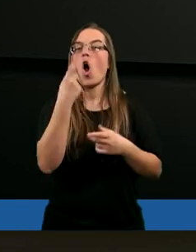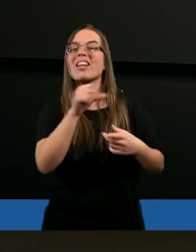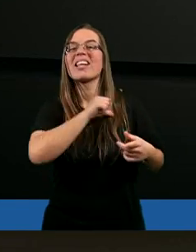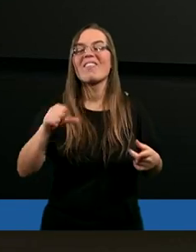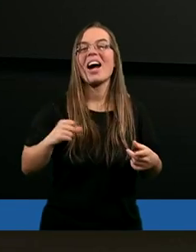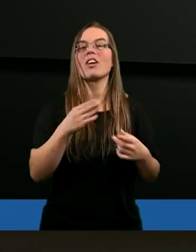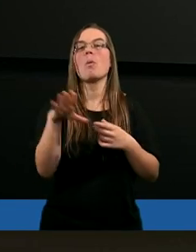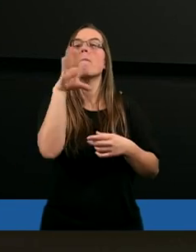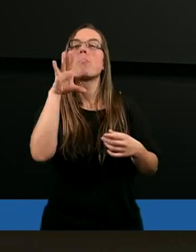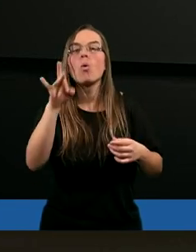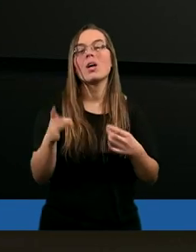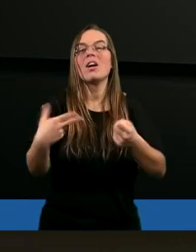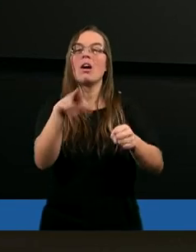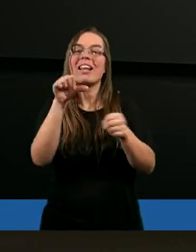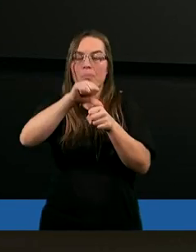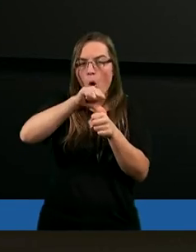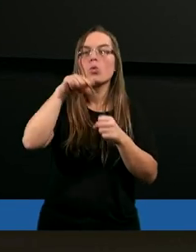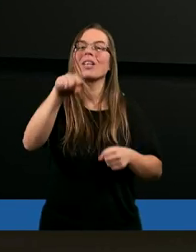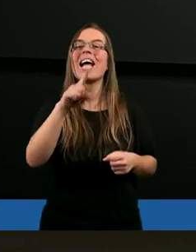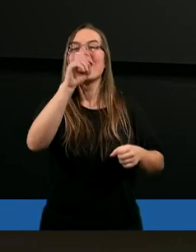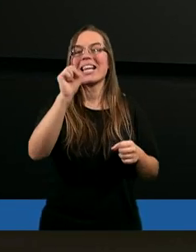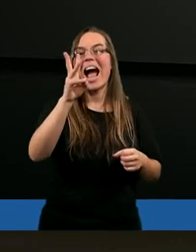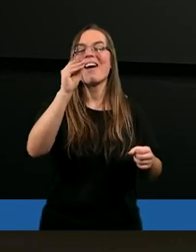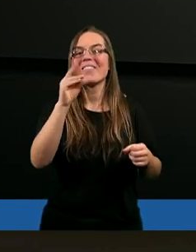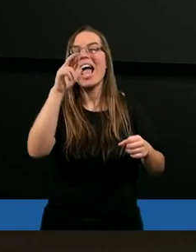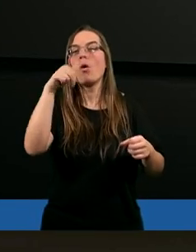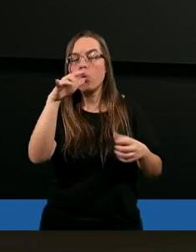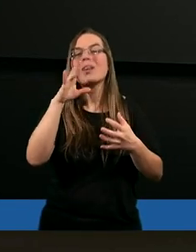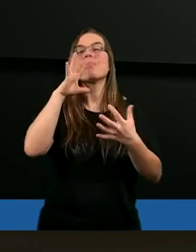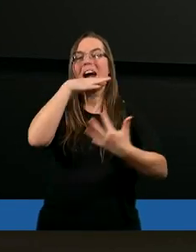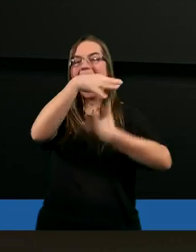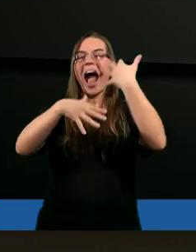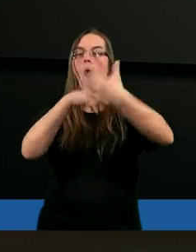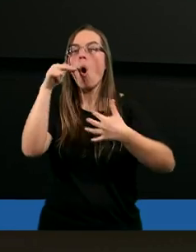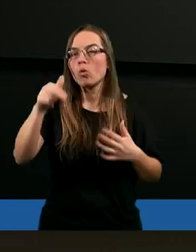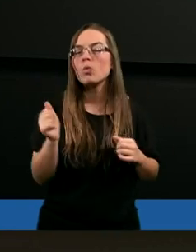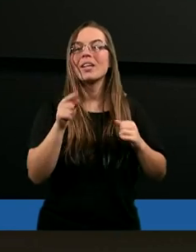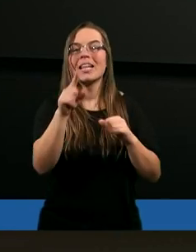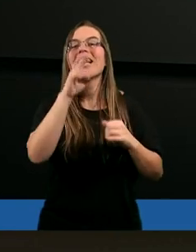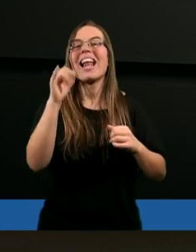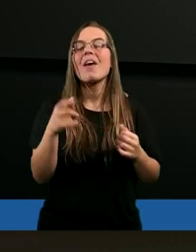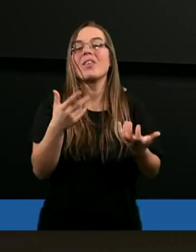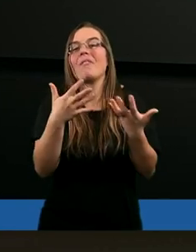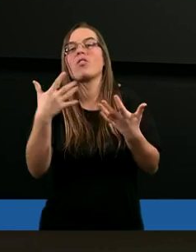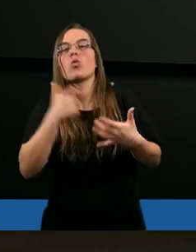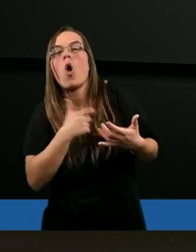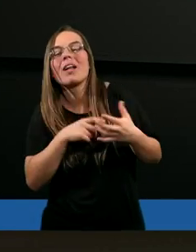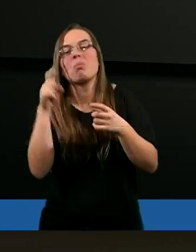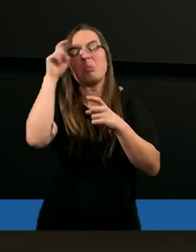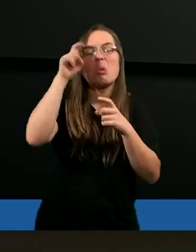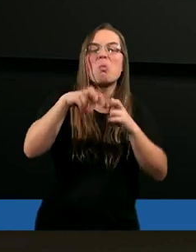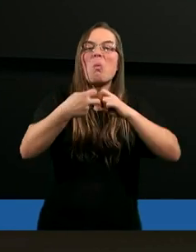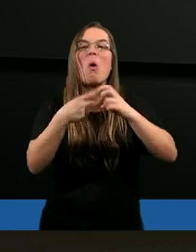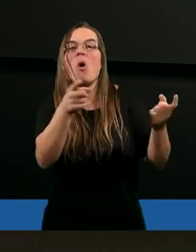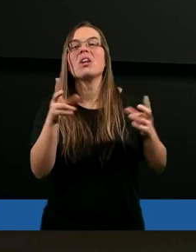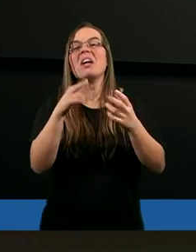się Bóg spośród tej zawieruchy, jaka była w umyśle Hioba, w jego sercu, wokół